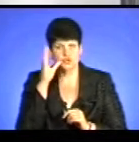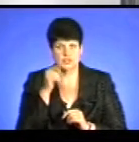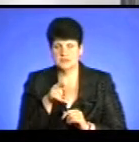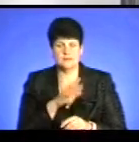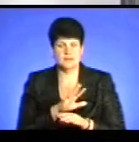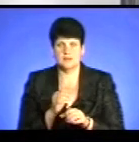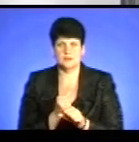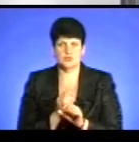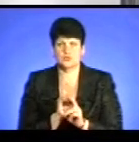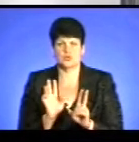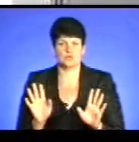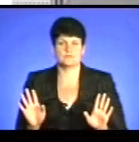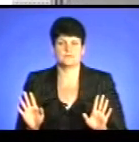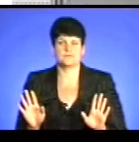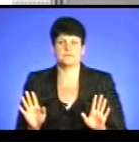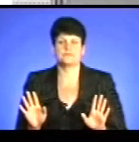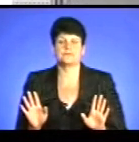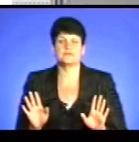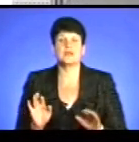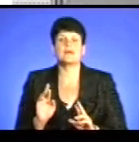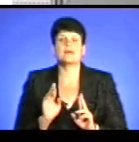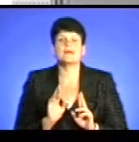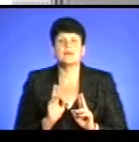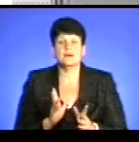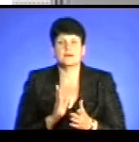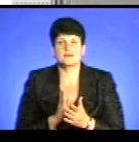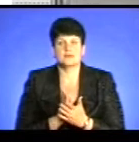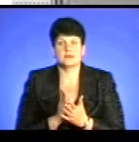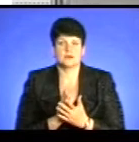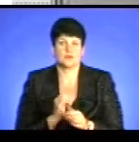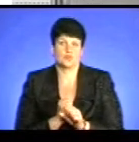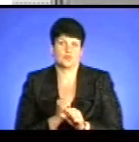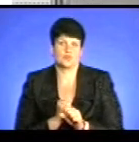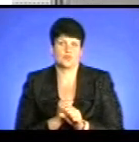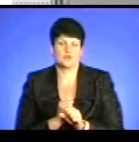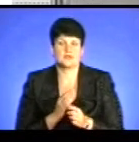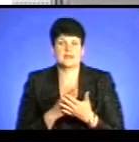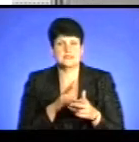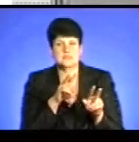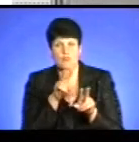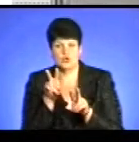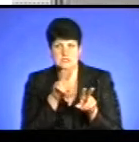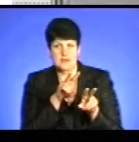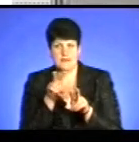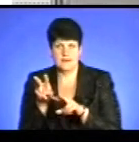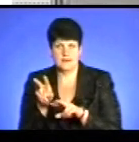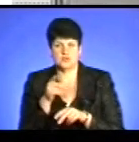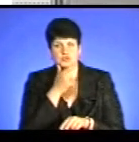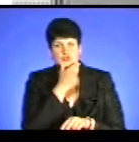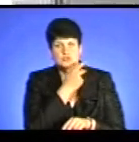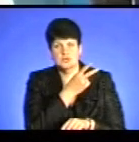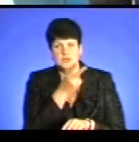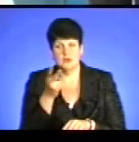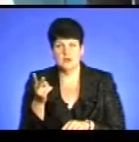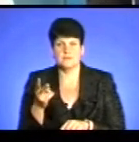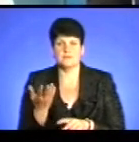не працює? проміжок часу не працює. І як відбувається саме робота? Тобто йде спостереження, коли ви бачите ознаки людини,